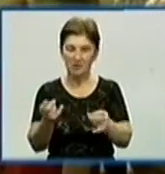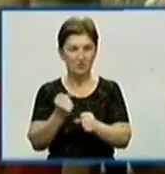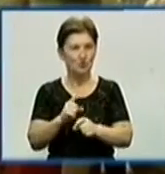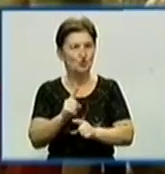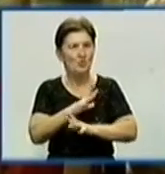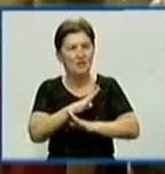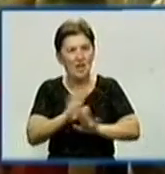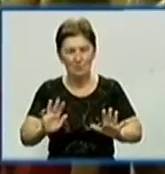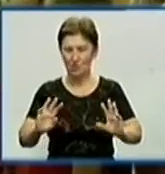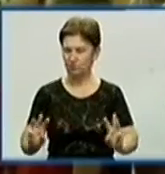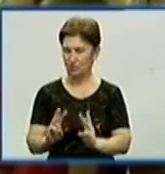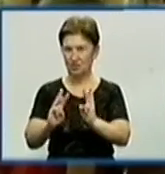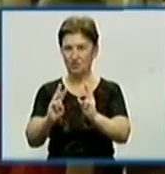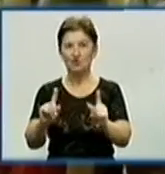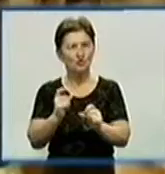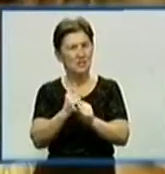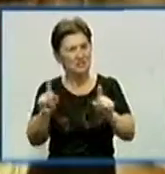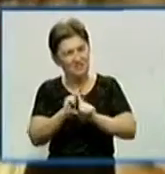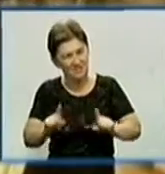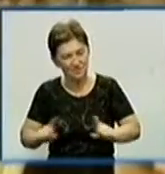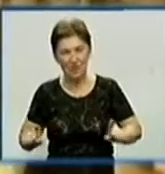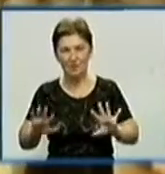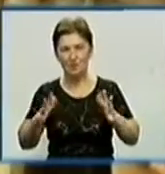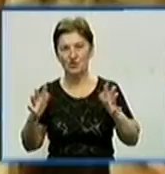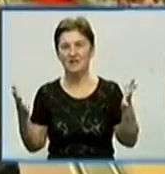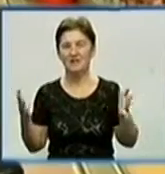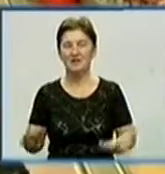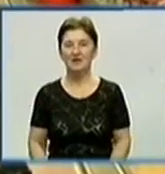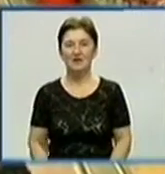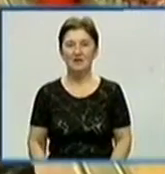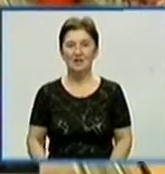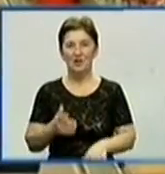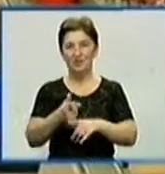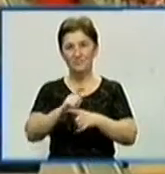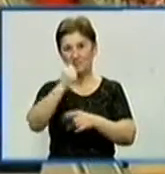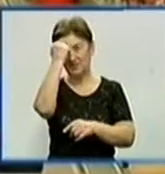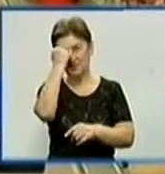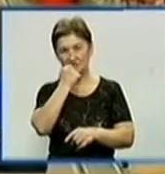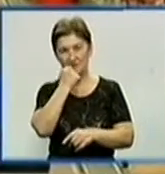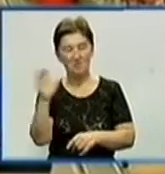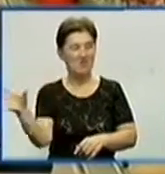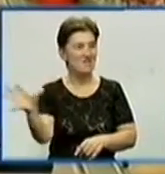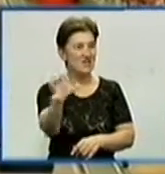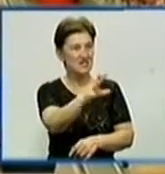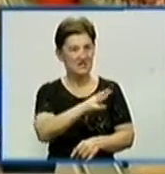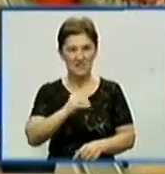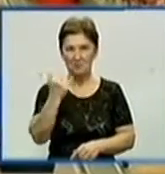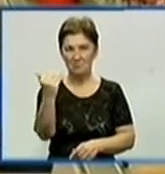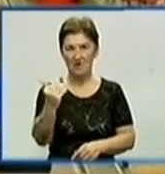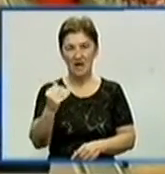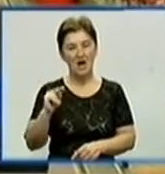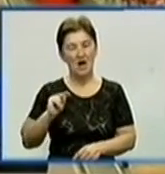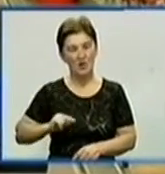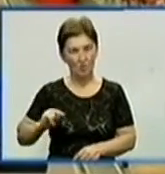пожежі та як діяти в разі надзвичайної події. Ми дуже дякуємо всім співробітникам, вашим музею, за дуже